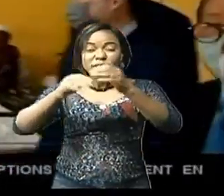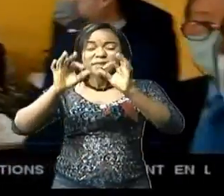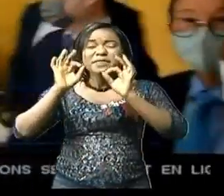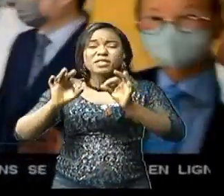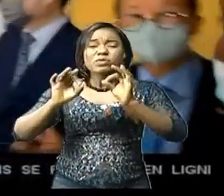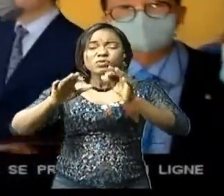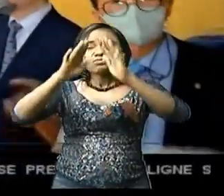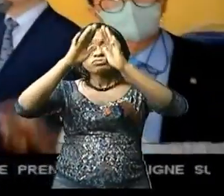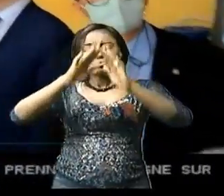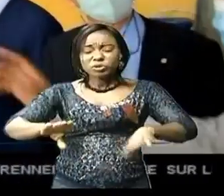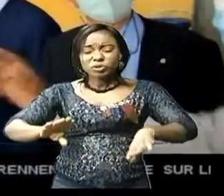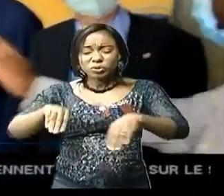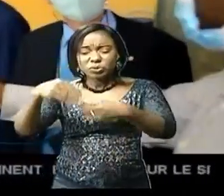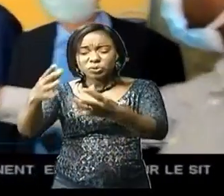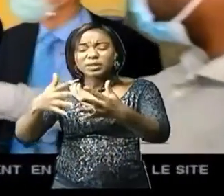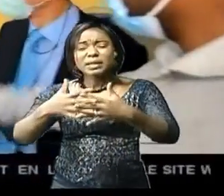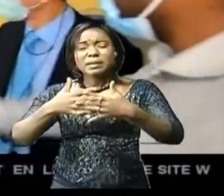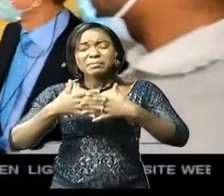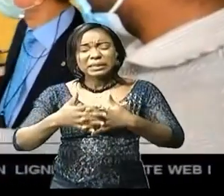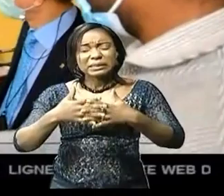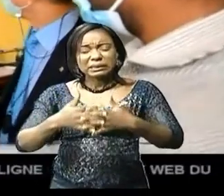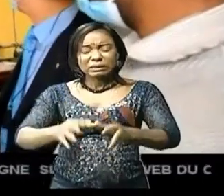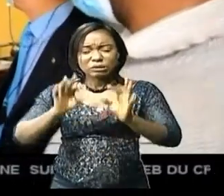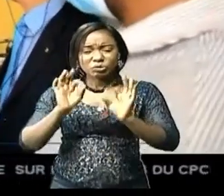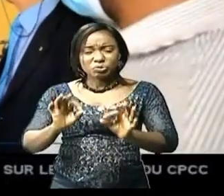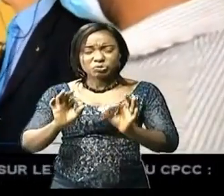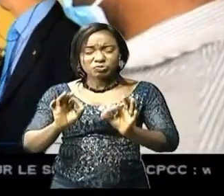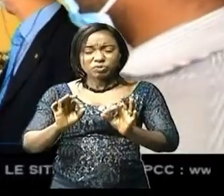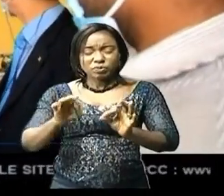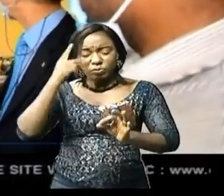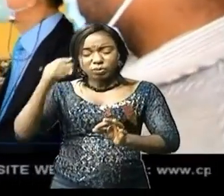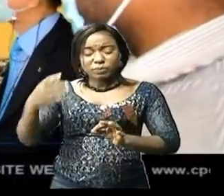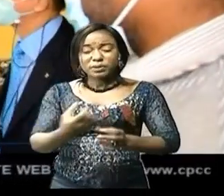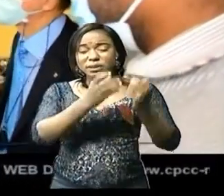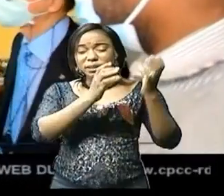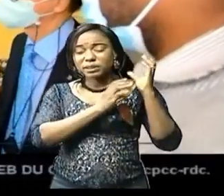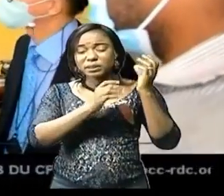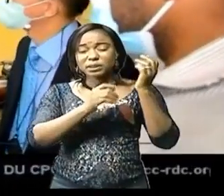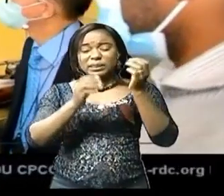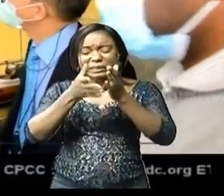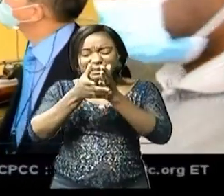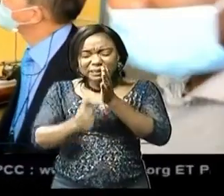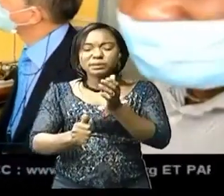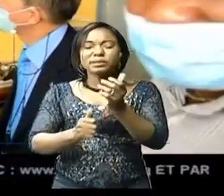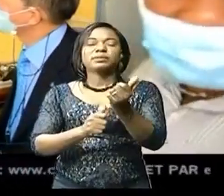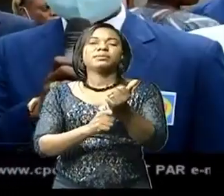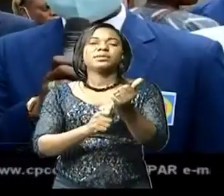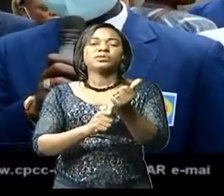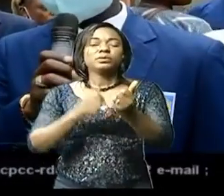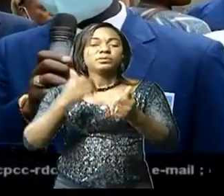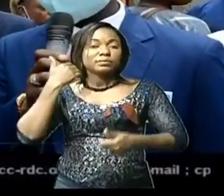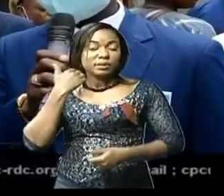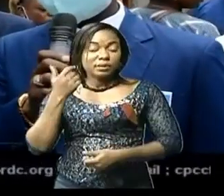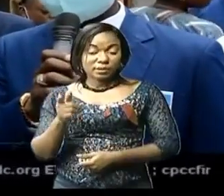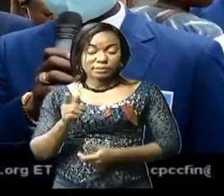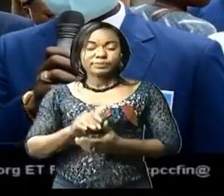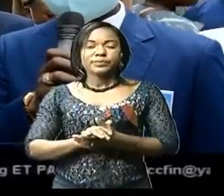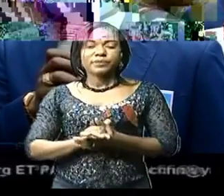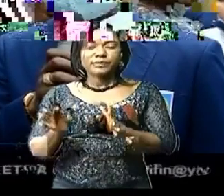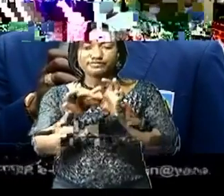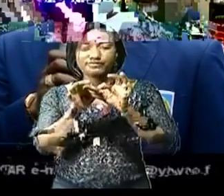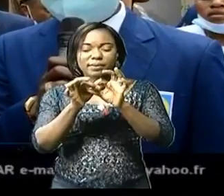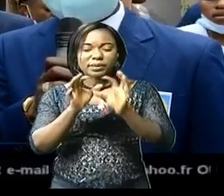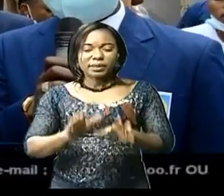et la dotation des équipements de haute technologie pour une prise en charge des qualités. Le partenaire vient de prendre une